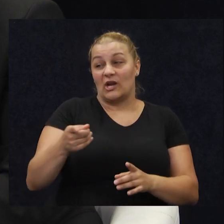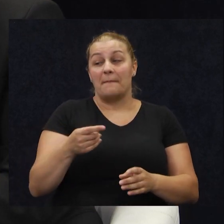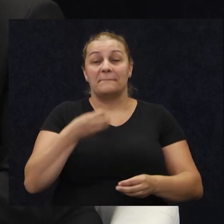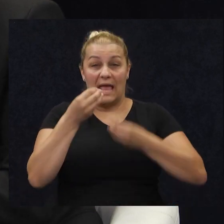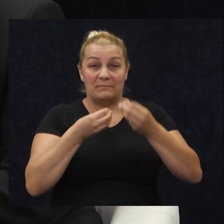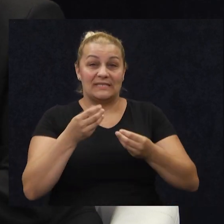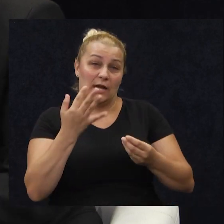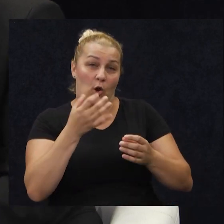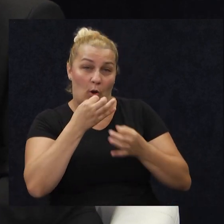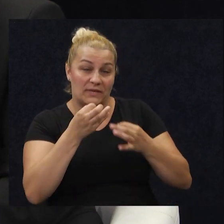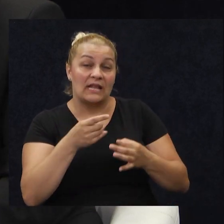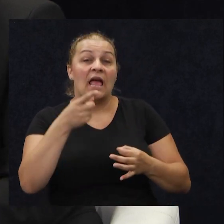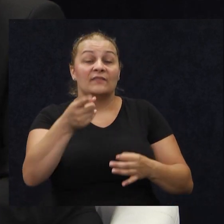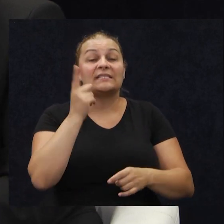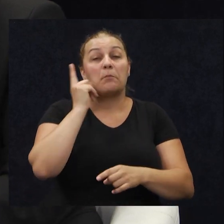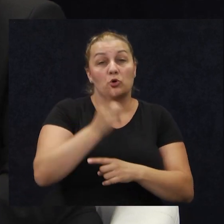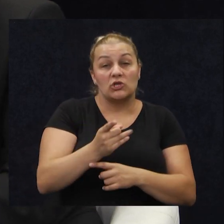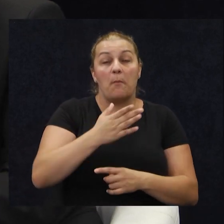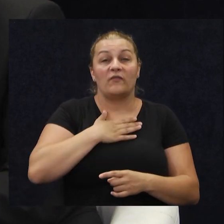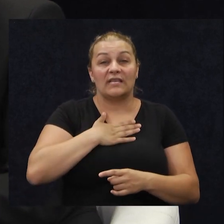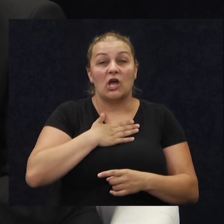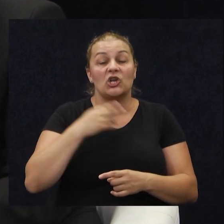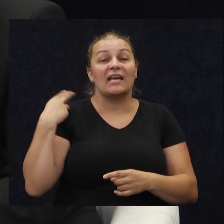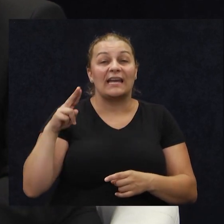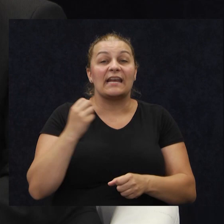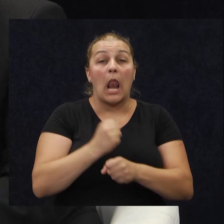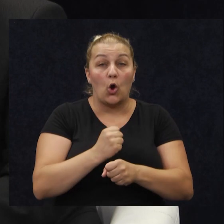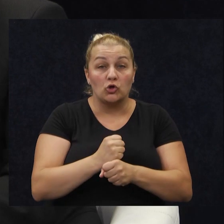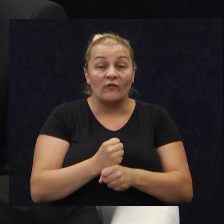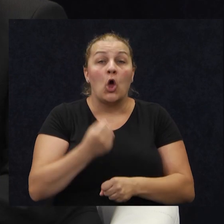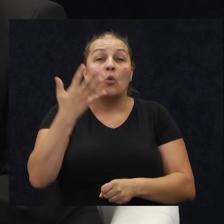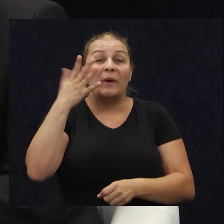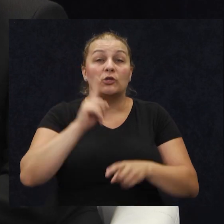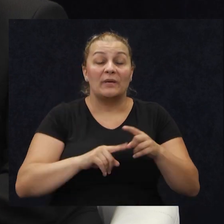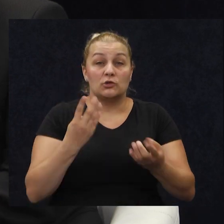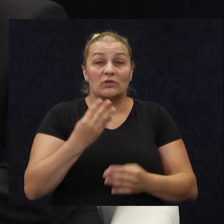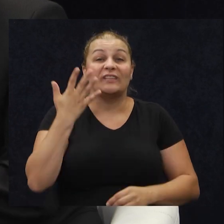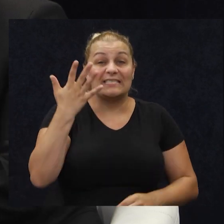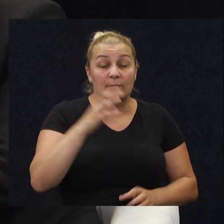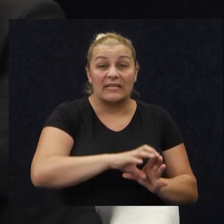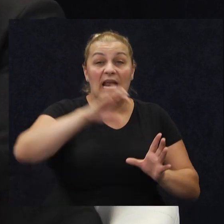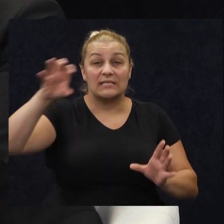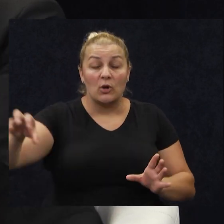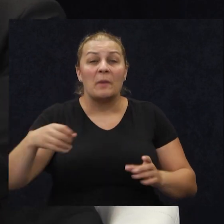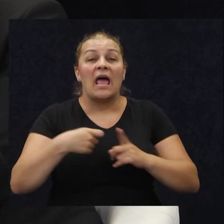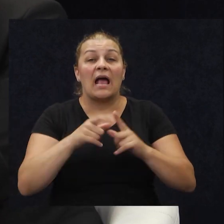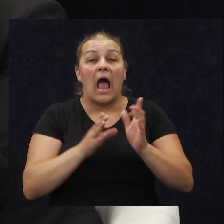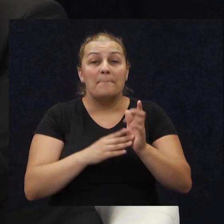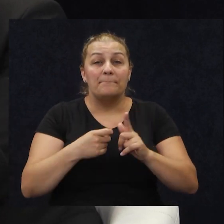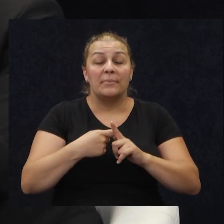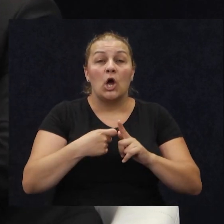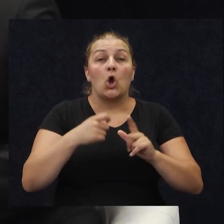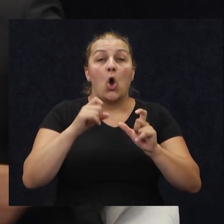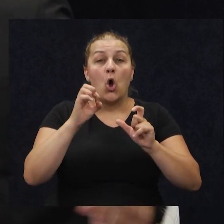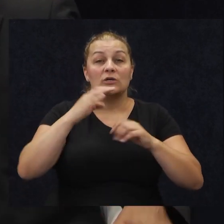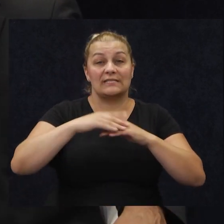dragice, po zapovjedi našeg generala Ante Gotovine, u petu mjesecu, 95. raspoređeni u kamp Kozarica kod Pakuštana,